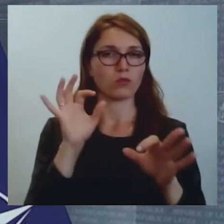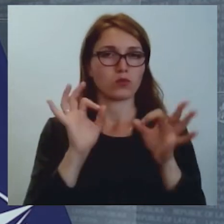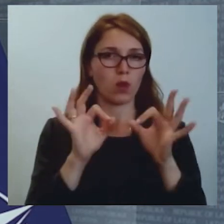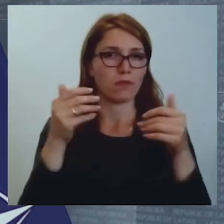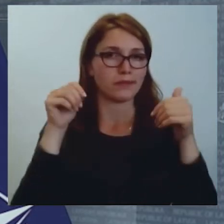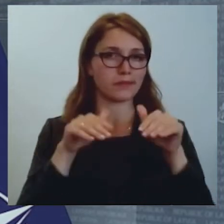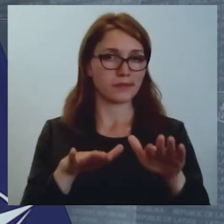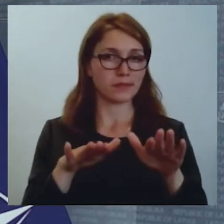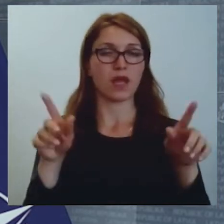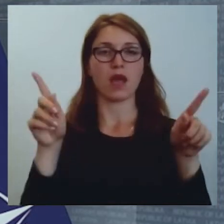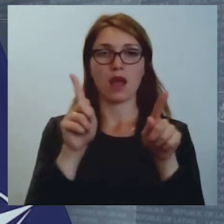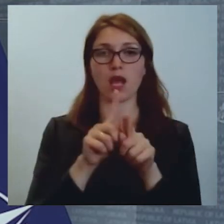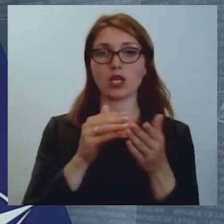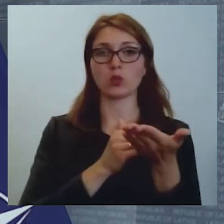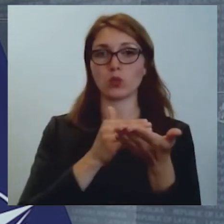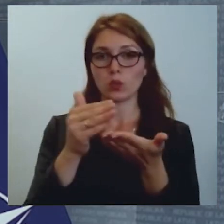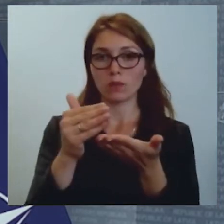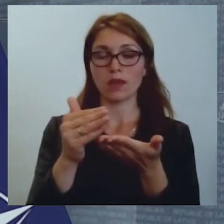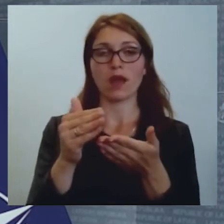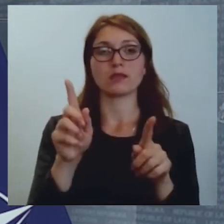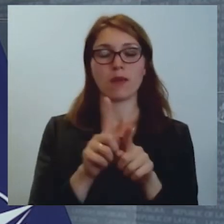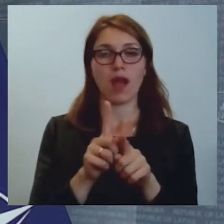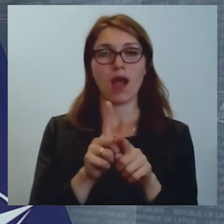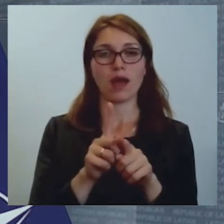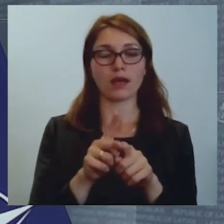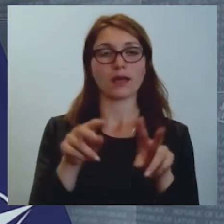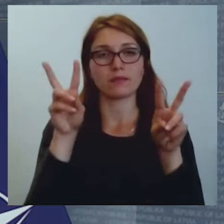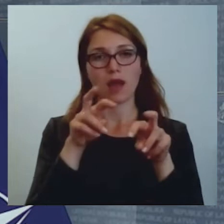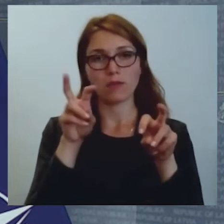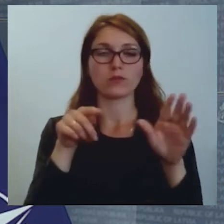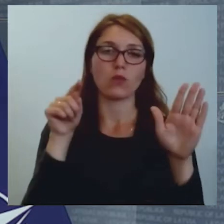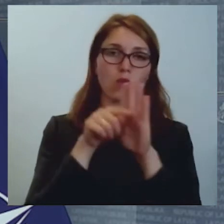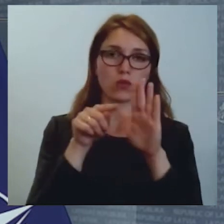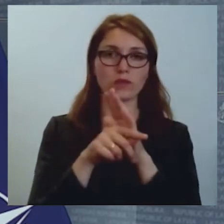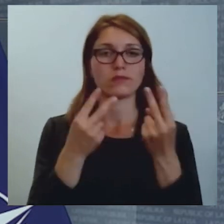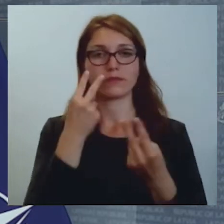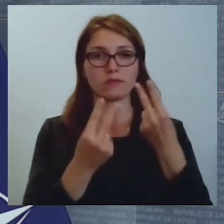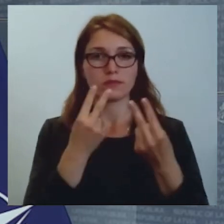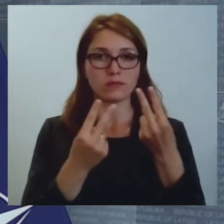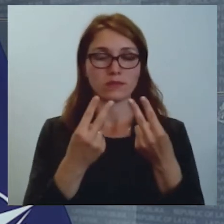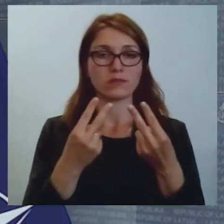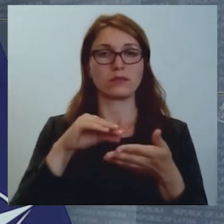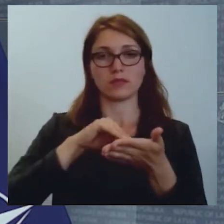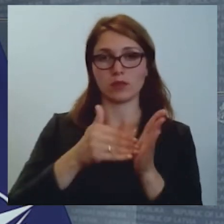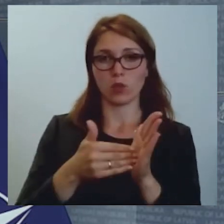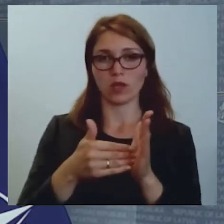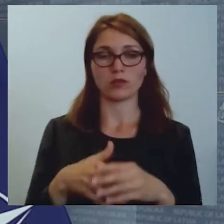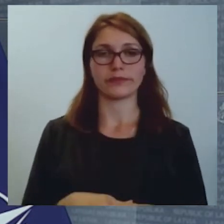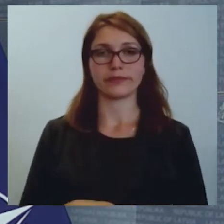Un arī turpināsim, kā es jau teicu, monitorēt un vērtēt situāciju.